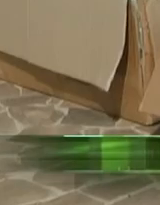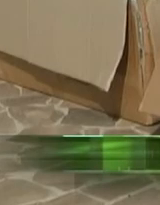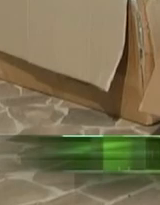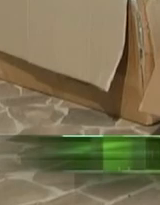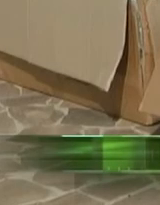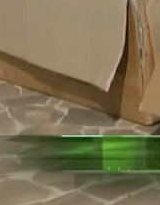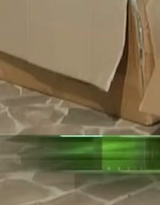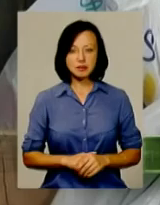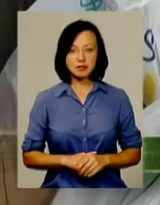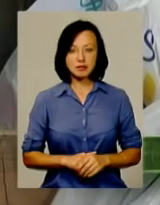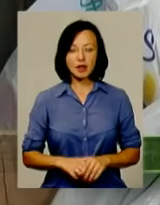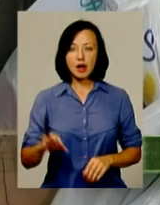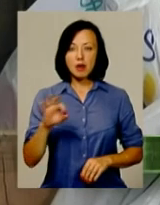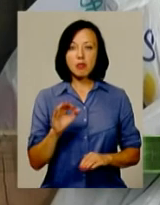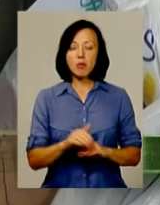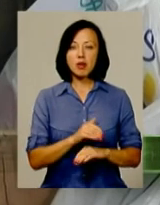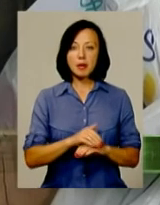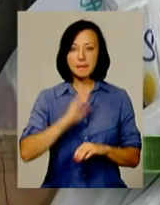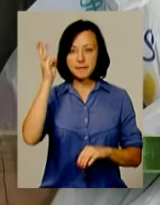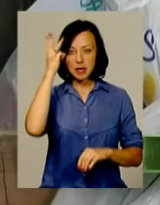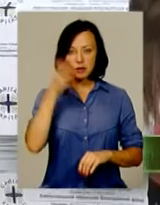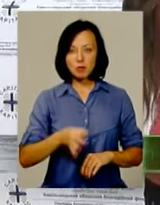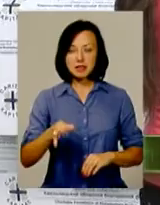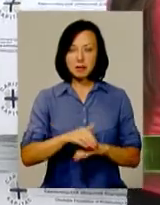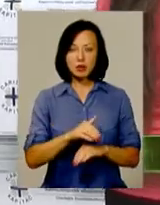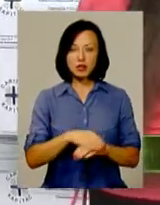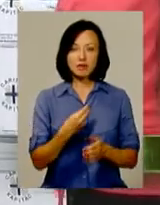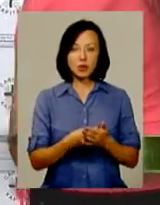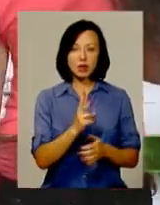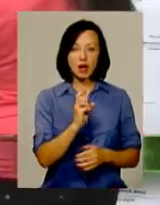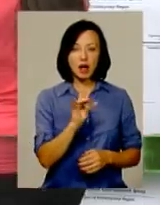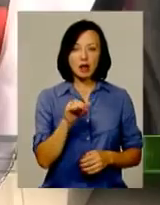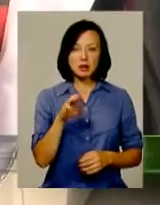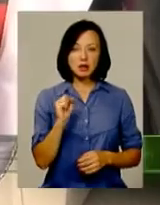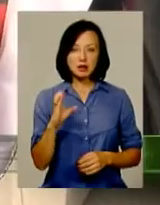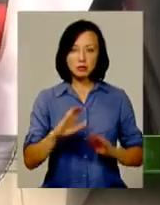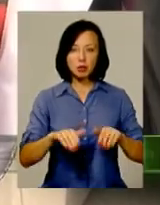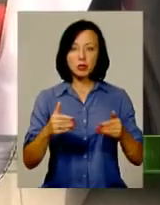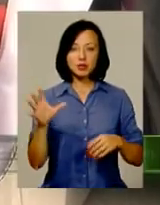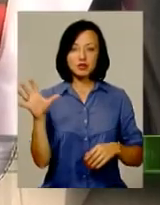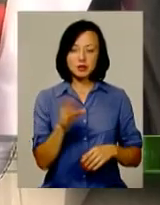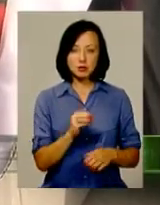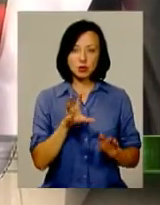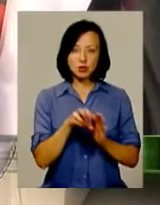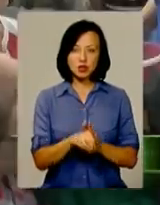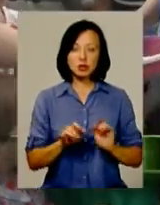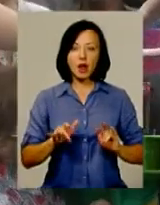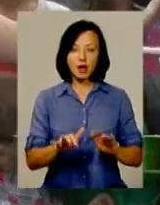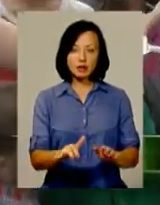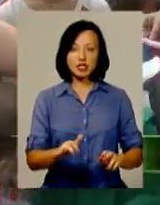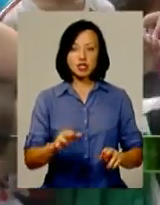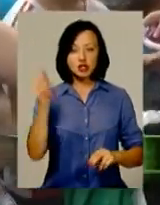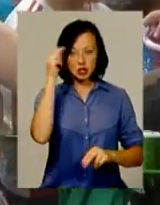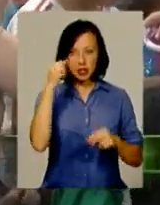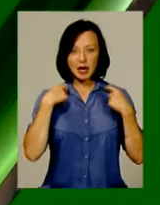Про благодійників. Хмельницький обласний благодійний фонд «Карітас» пропонує усім небайдужим долучитися до акції «Стільний